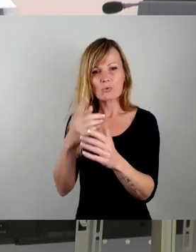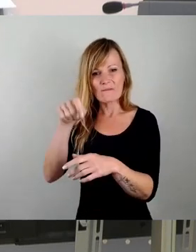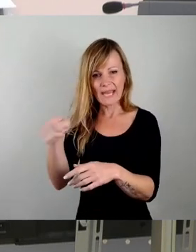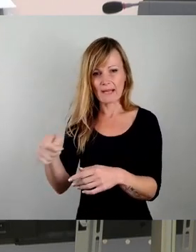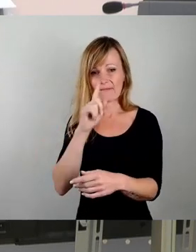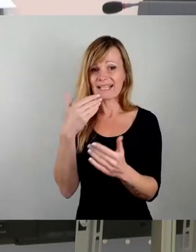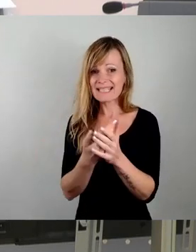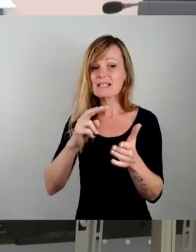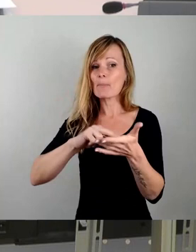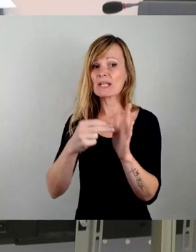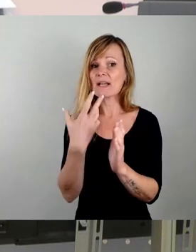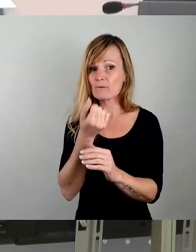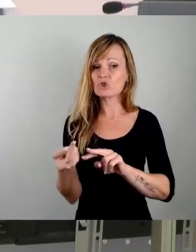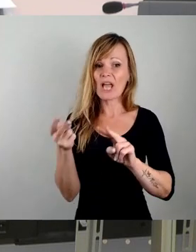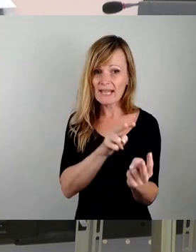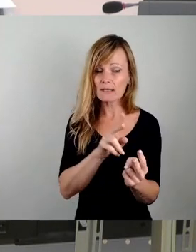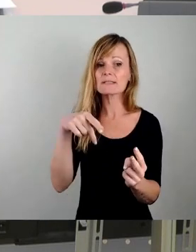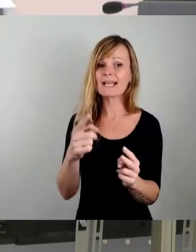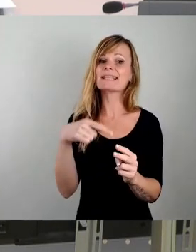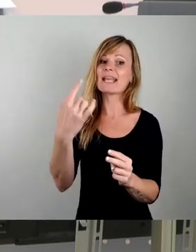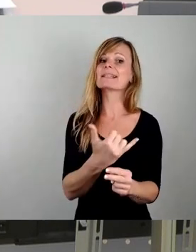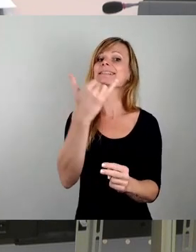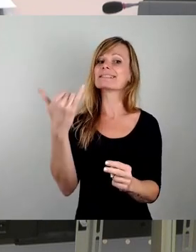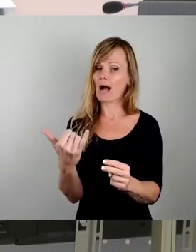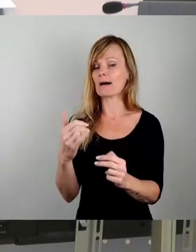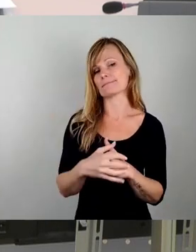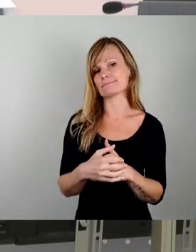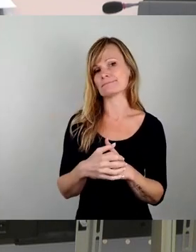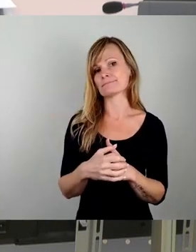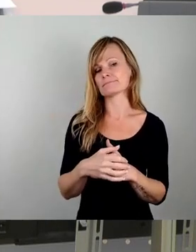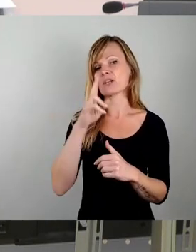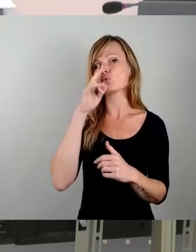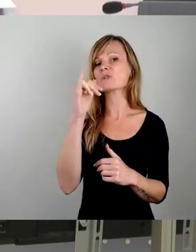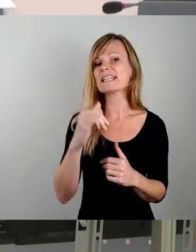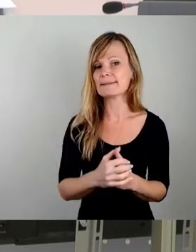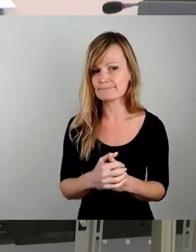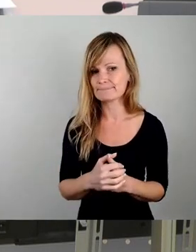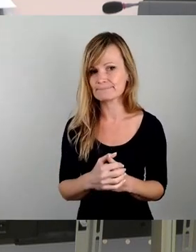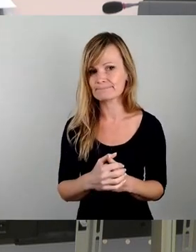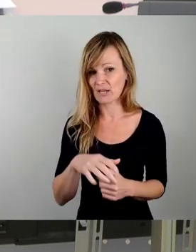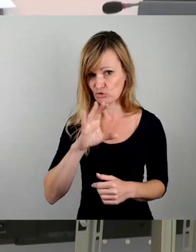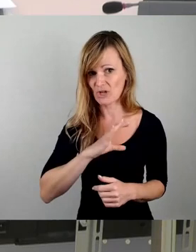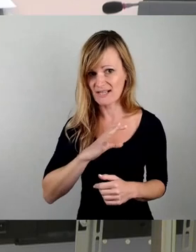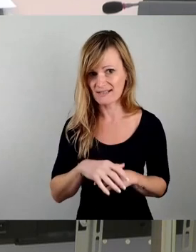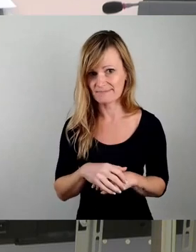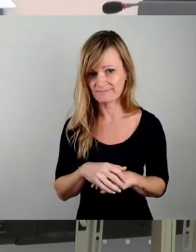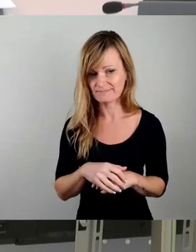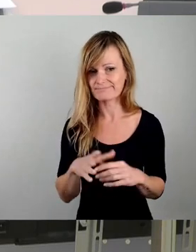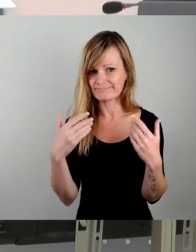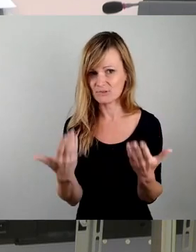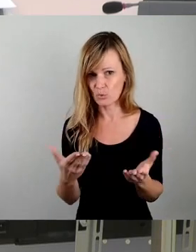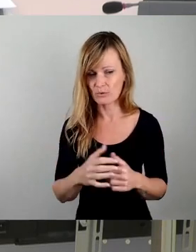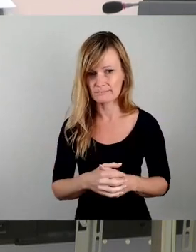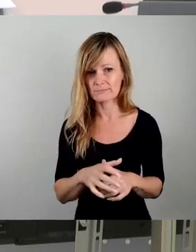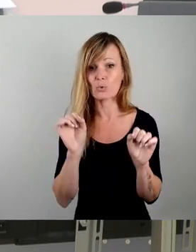Politik ändern wollen, dann haben Sie nächstes Jahr im Juni dazu Gelegenheit und können